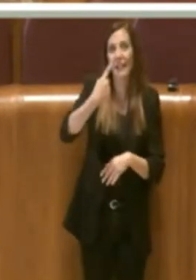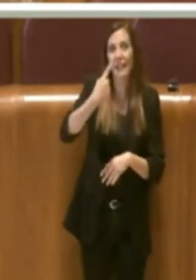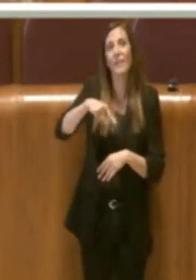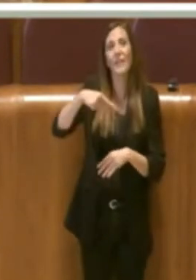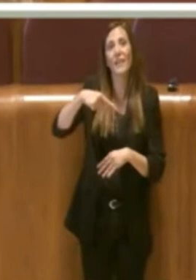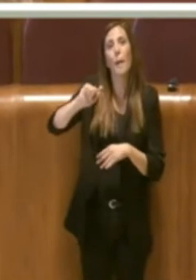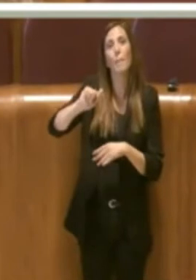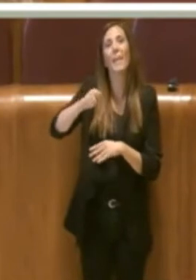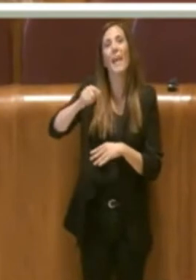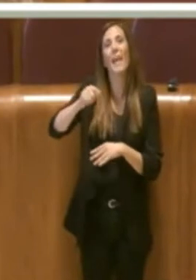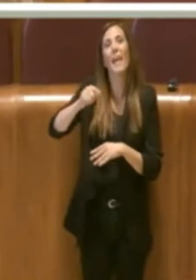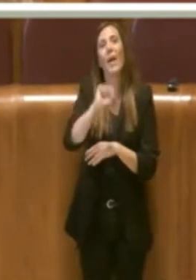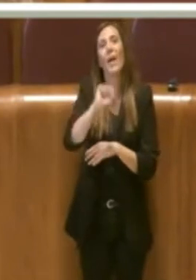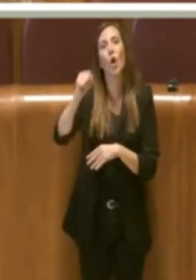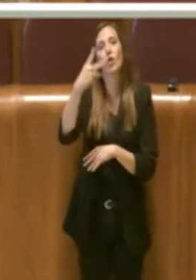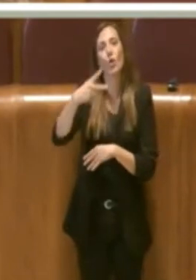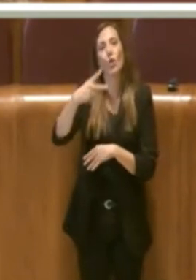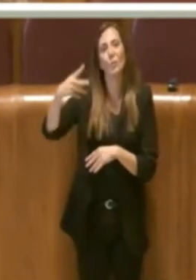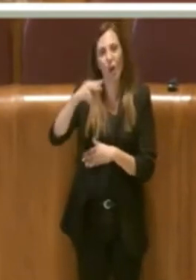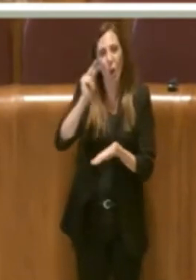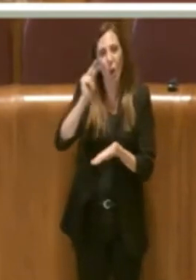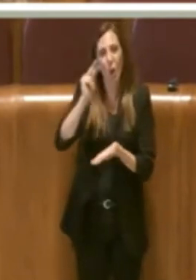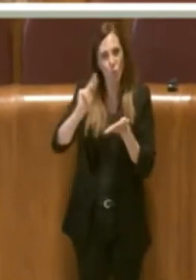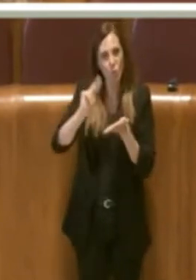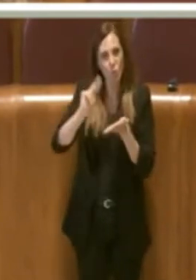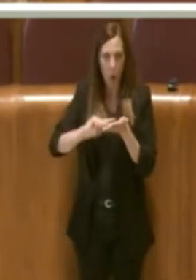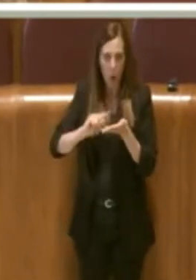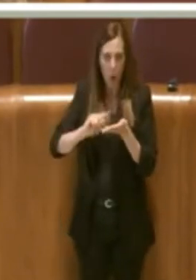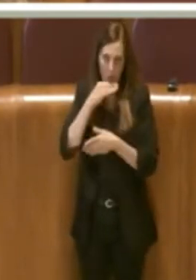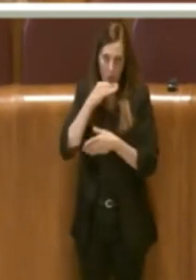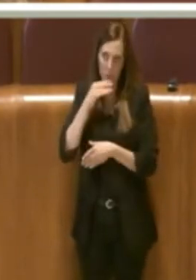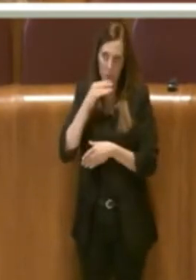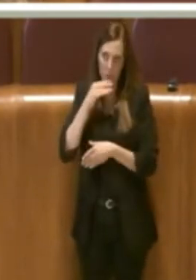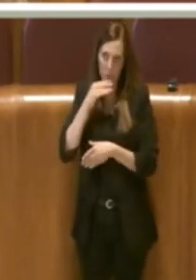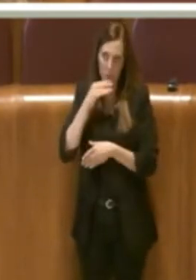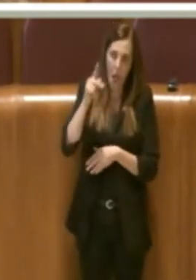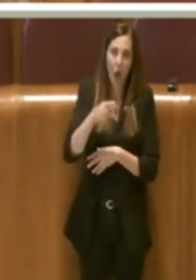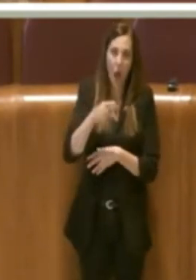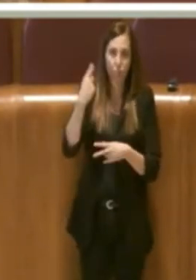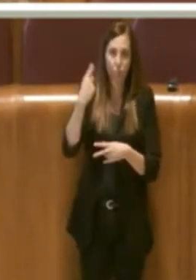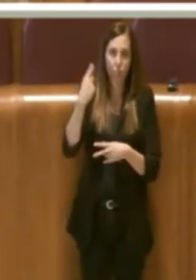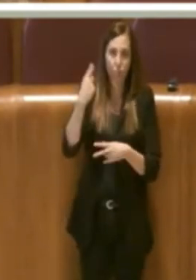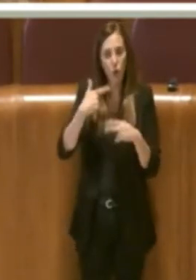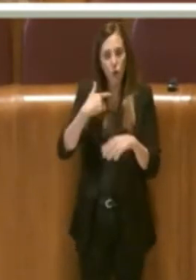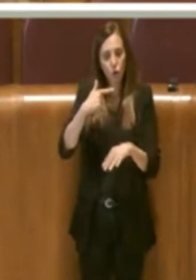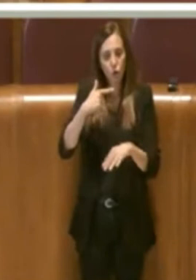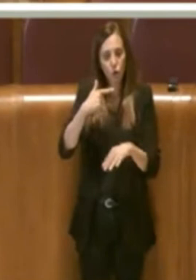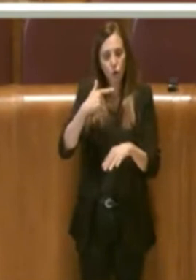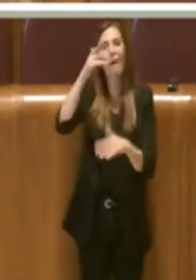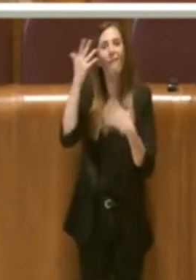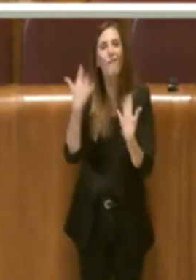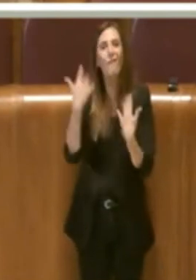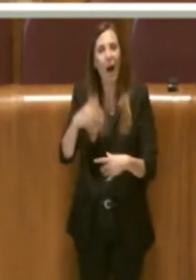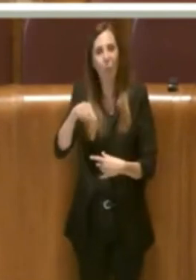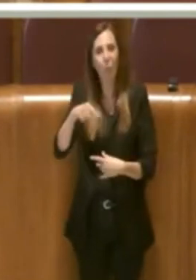un po' di anni e quindi ho vissuto anche le politiche